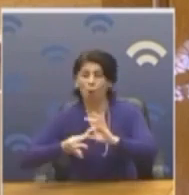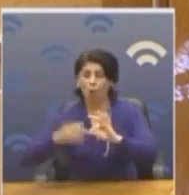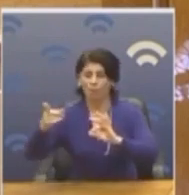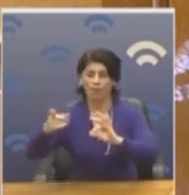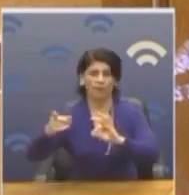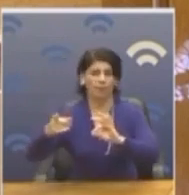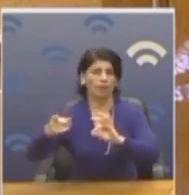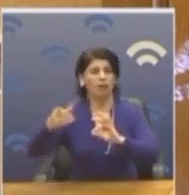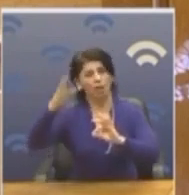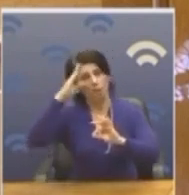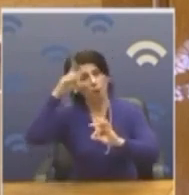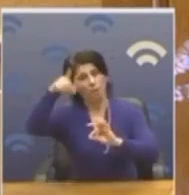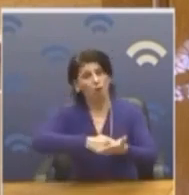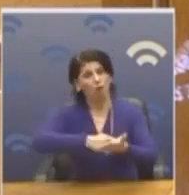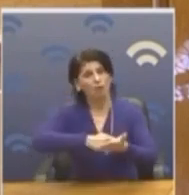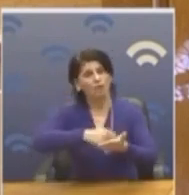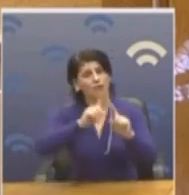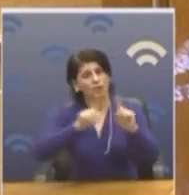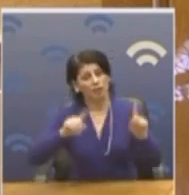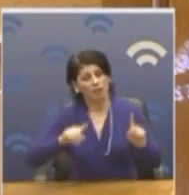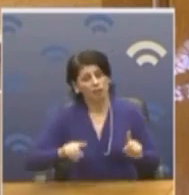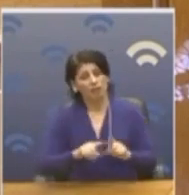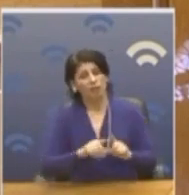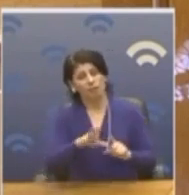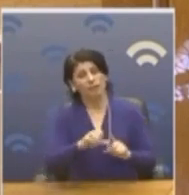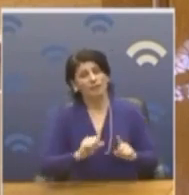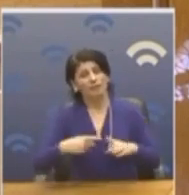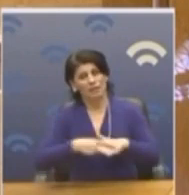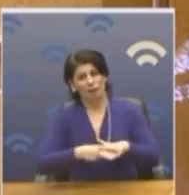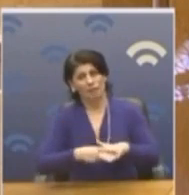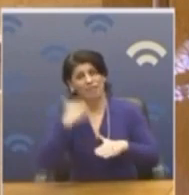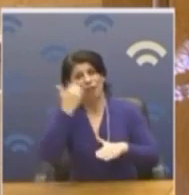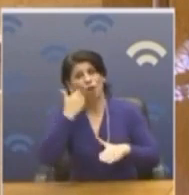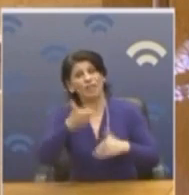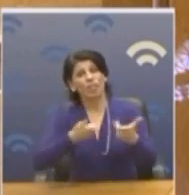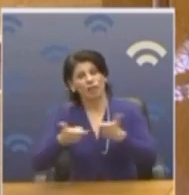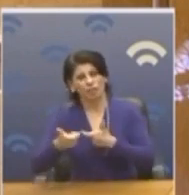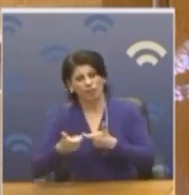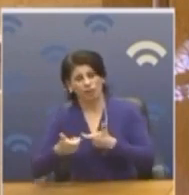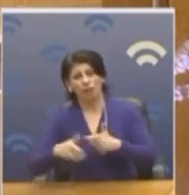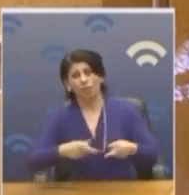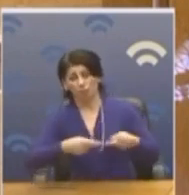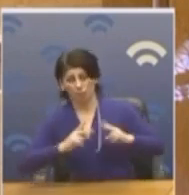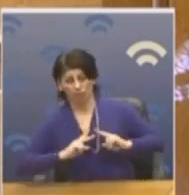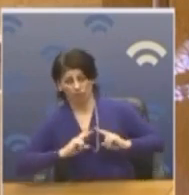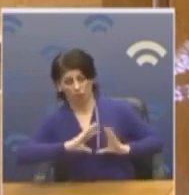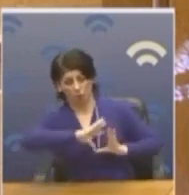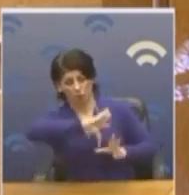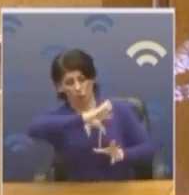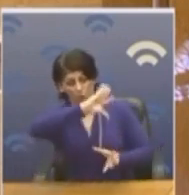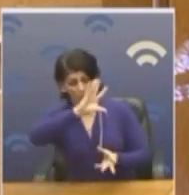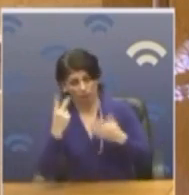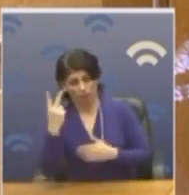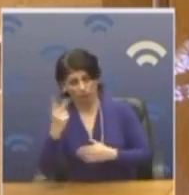εγγύσεων Ποιος είναι αυτός που σας σταματάει να το παγώσετε Γιατί αν δεν μου απαντήσετε όπως δεν μου απαντάτε Συστηματικά όλες σας θέσεις το μάδες